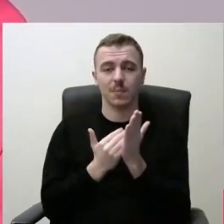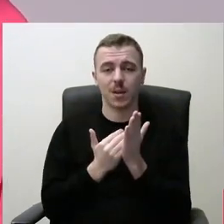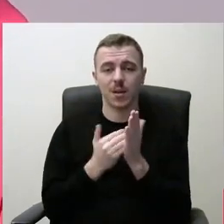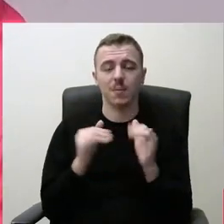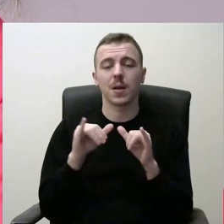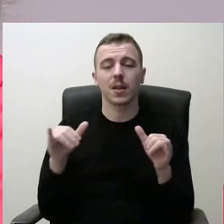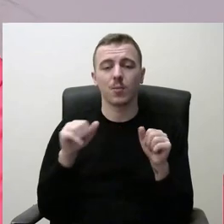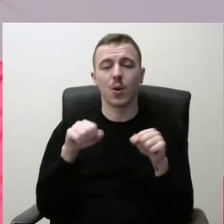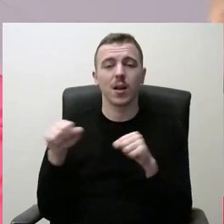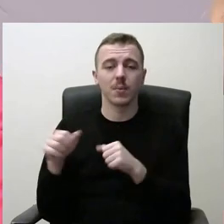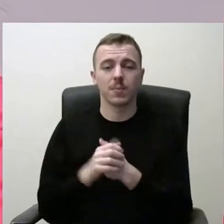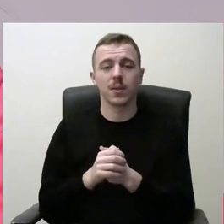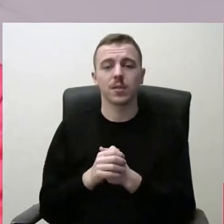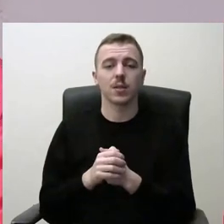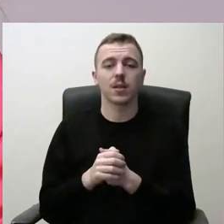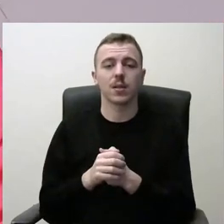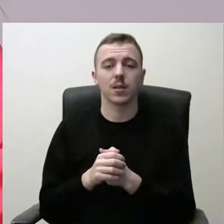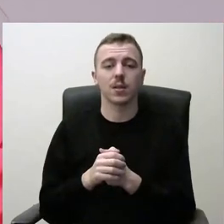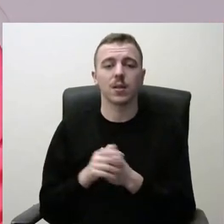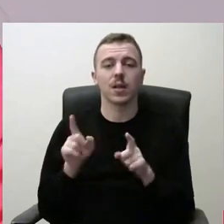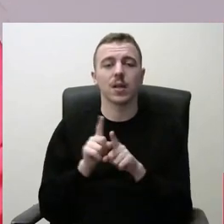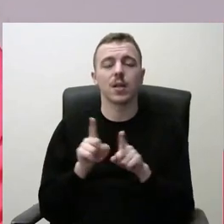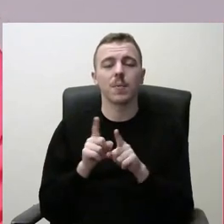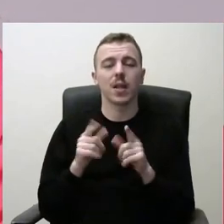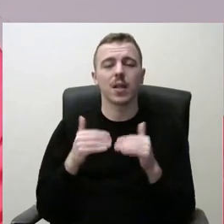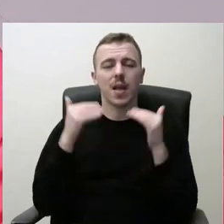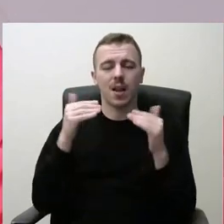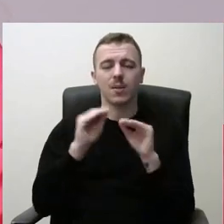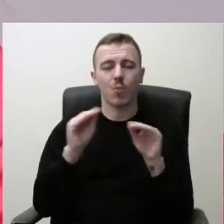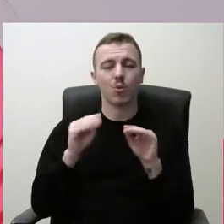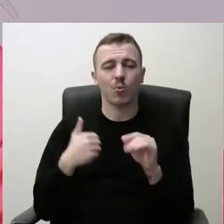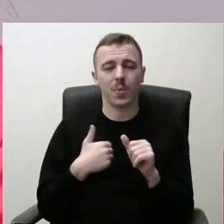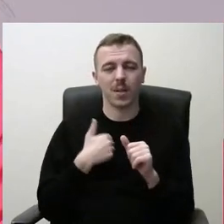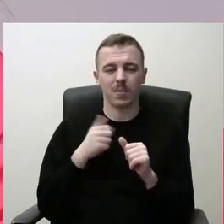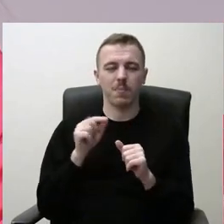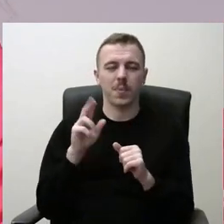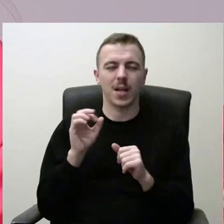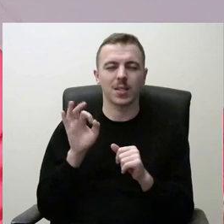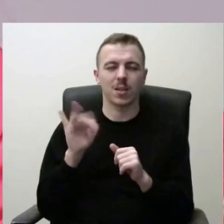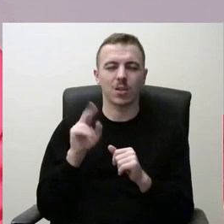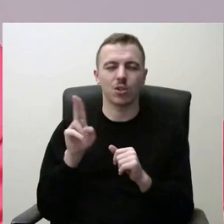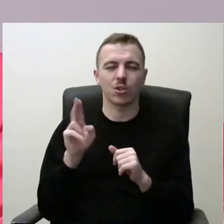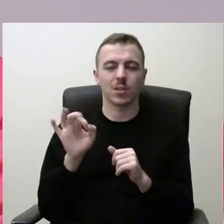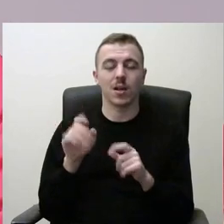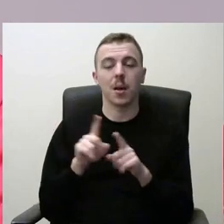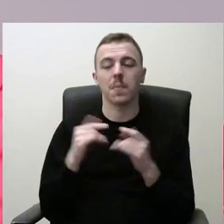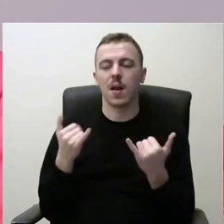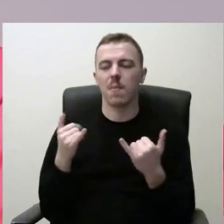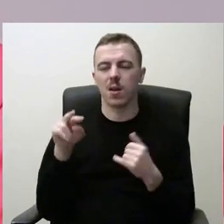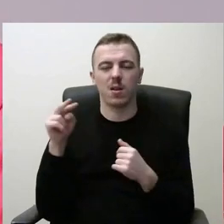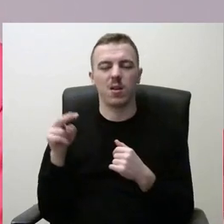galimybės, taip pat kelti mokytojo prestižą, kad mokytojas nebūtų kaip šiuo metu yra,